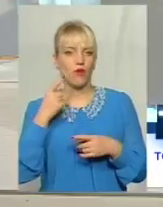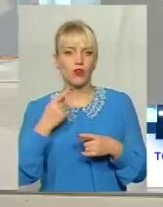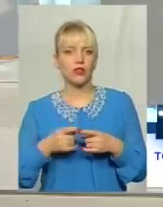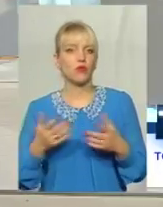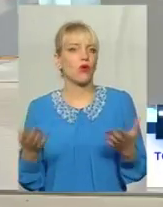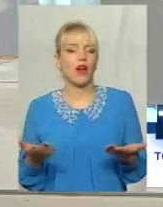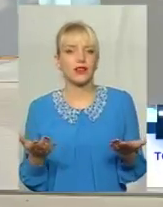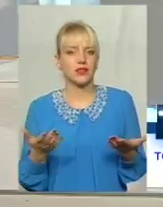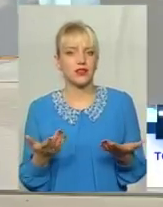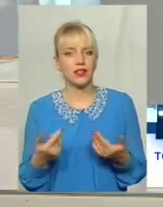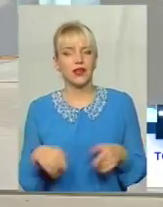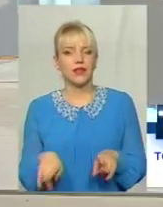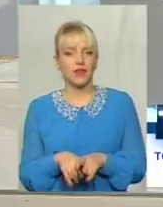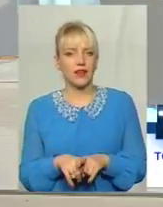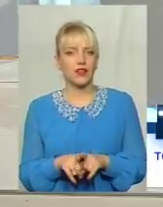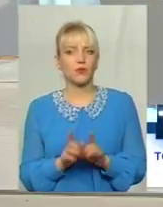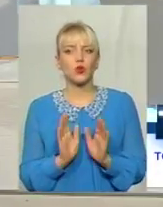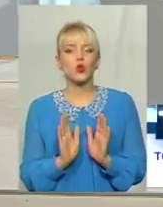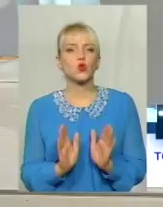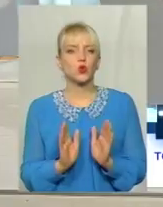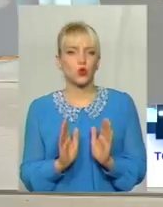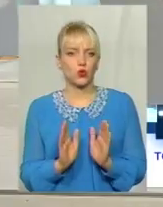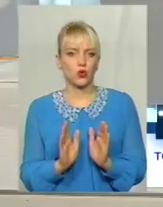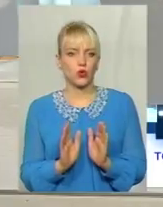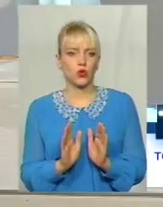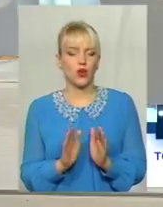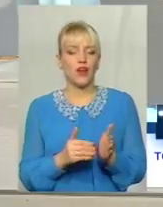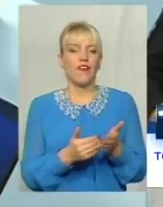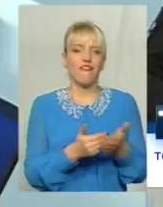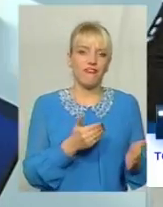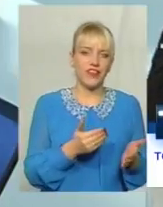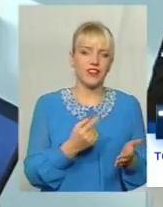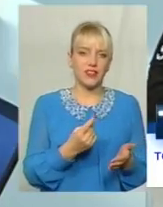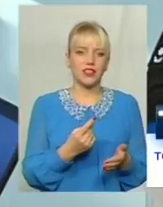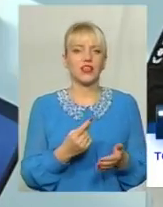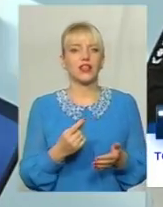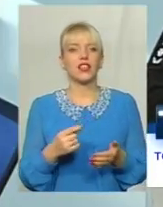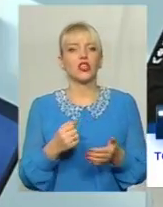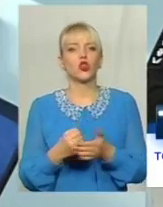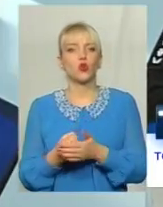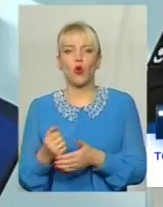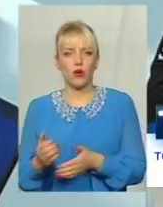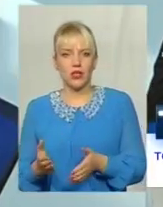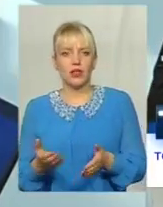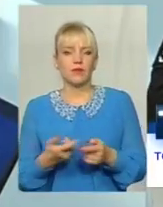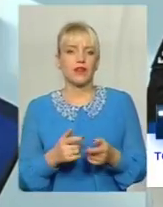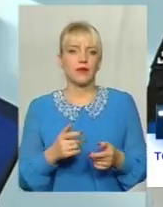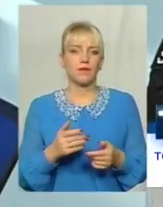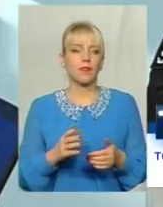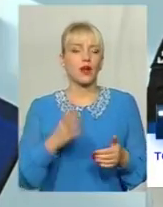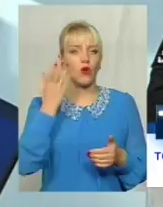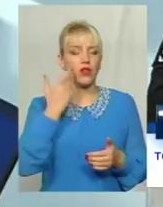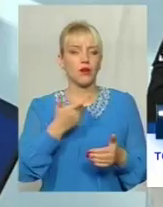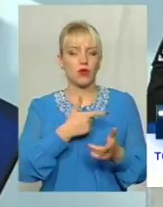якийсь такий суто від і до Є досить-досить-досить поширені Готуючись до